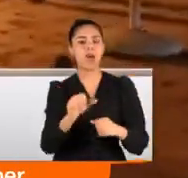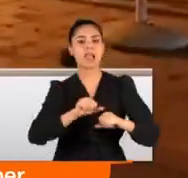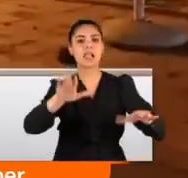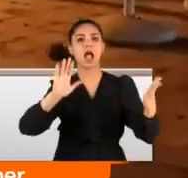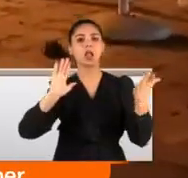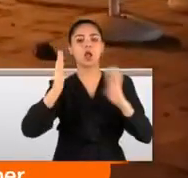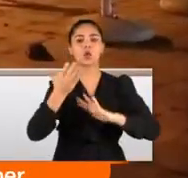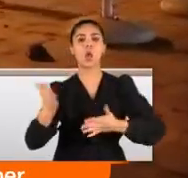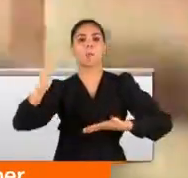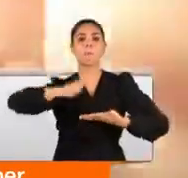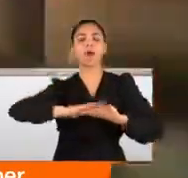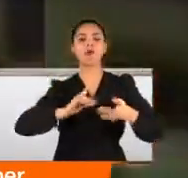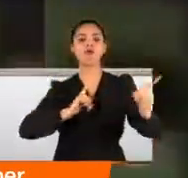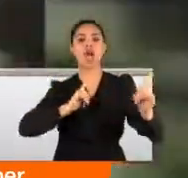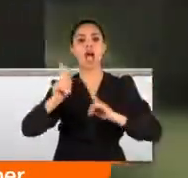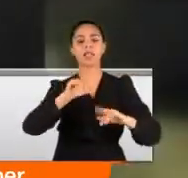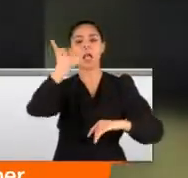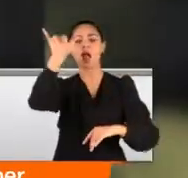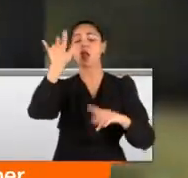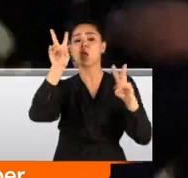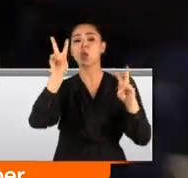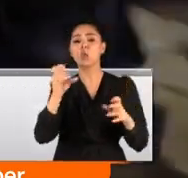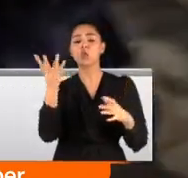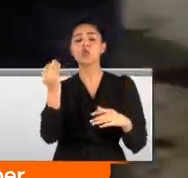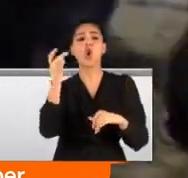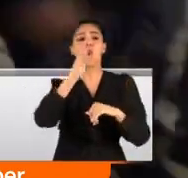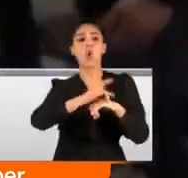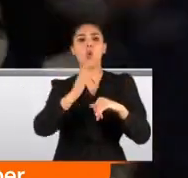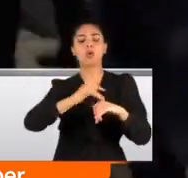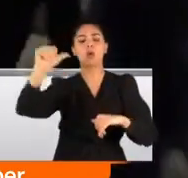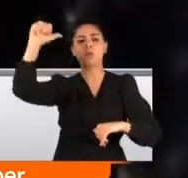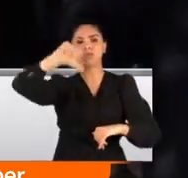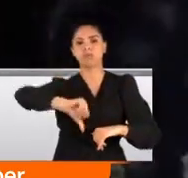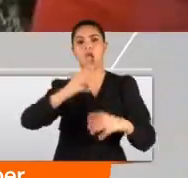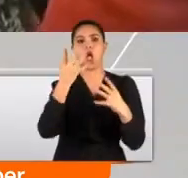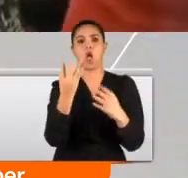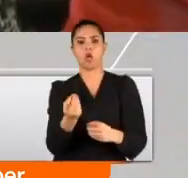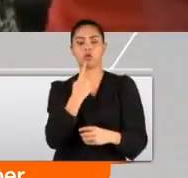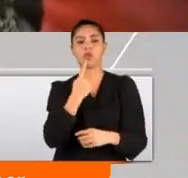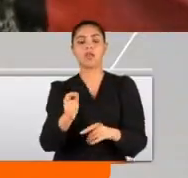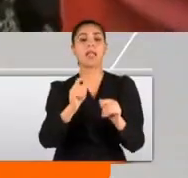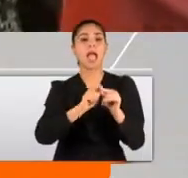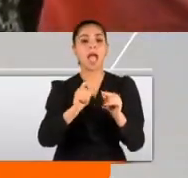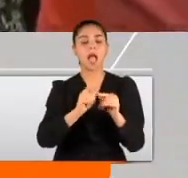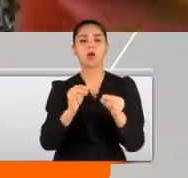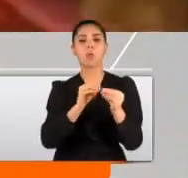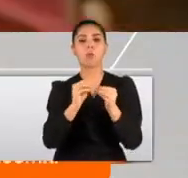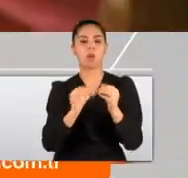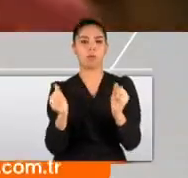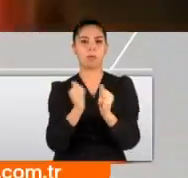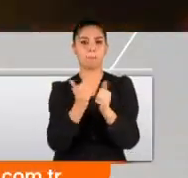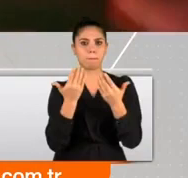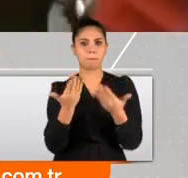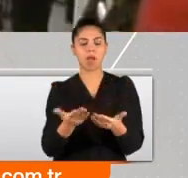döneminde barış ve adaleti sağlama konusunda birçok ülkenin sınıfta kaldığını da sözlerine ekledi. Ekonomik sıkıntılarla birlikte